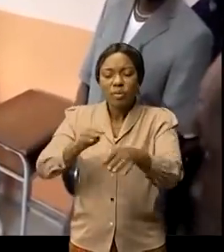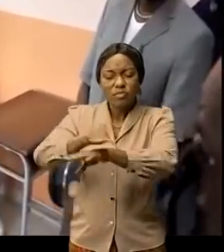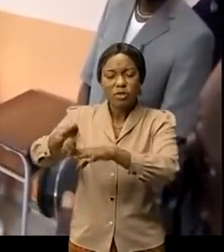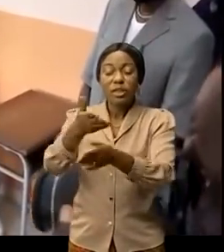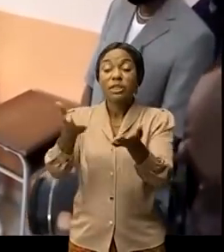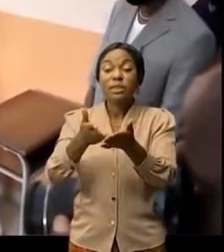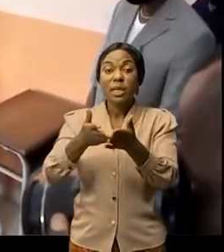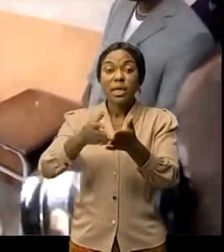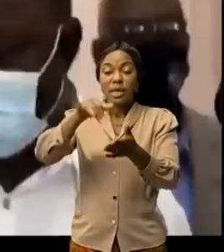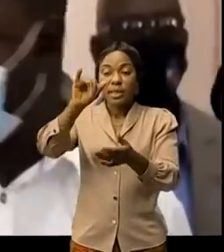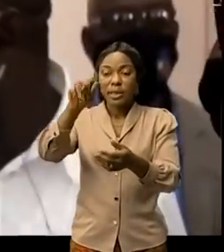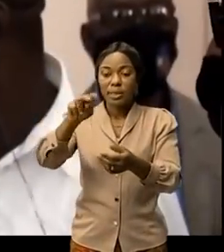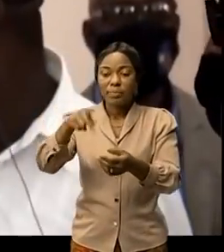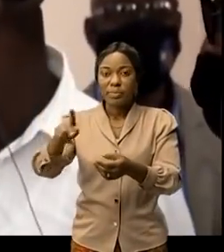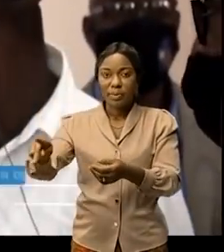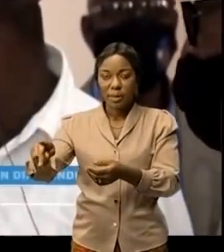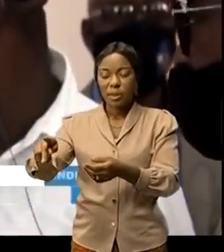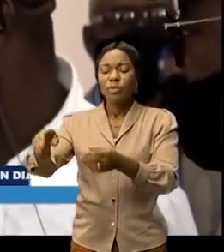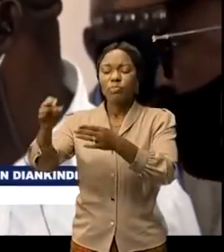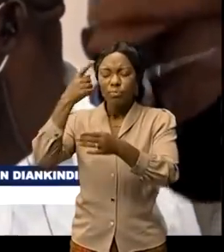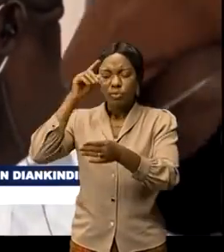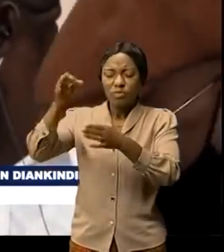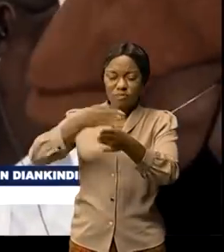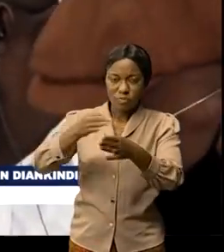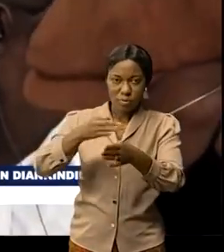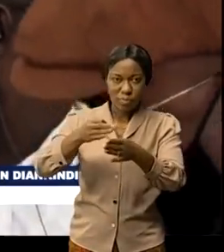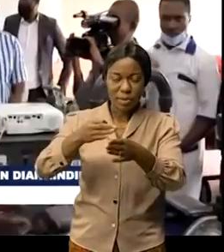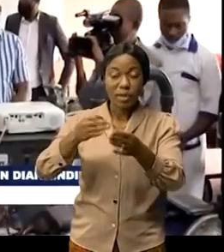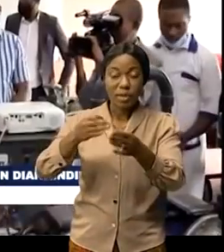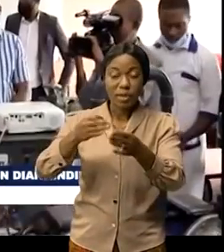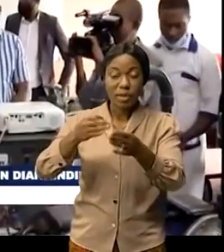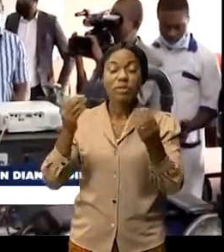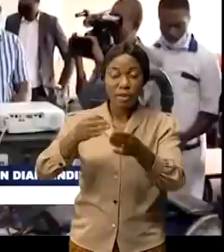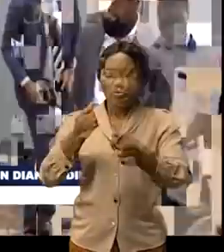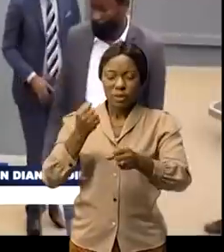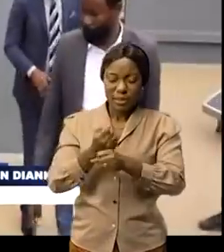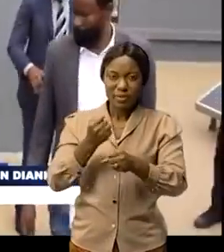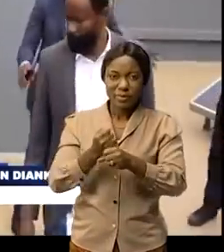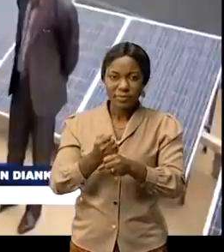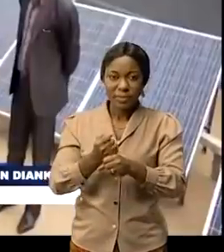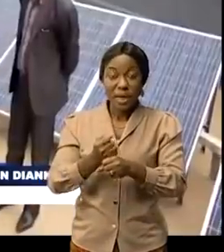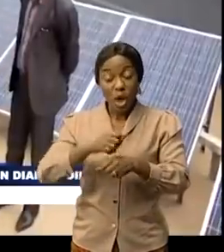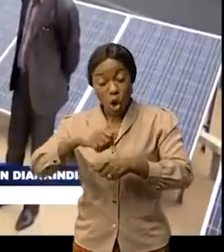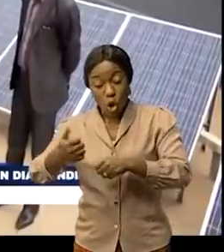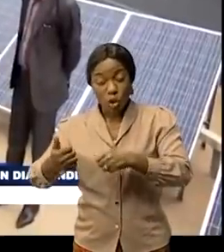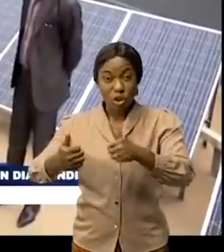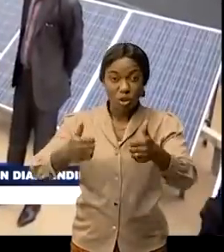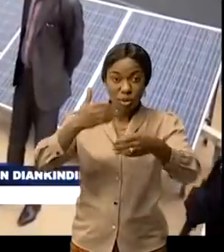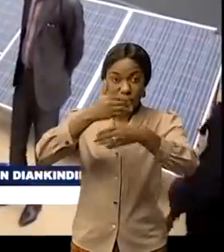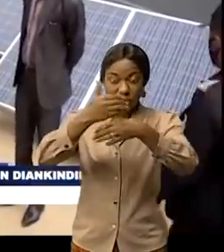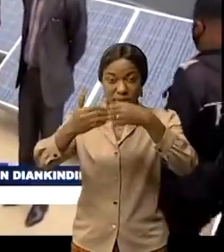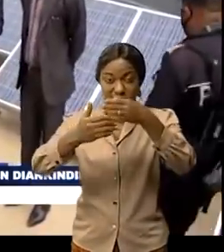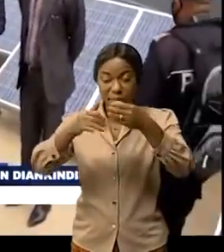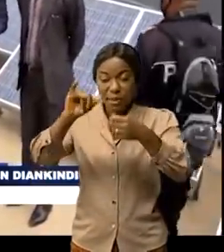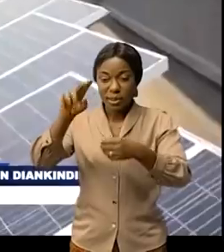pour qu'ils viennent se former qu'on les prépare à affronter le monde du travail d'autres infrastructures de l'INPP seront